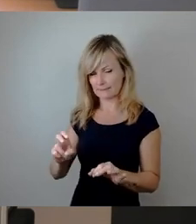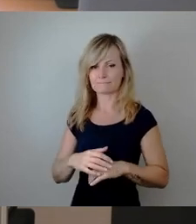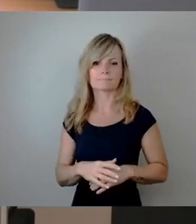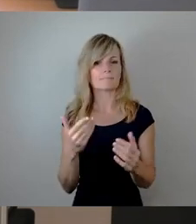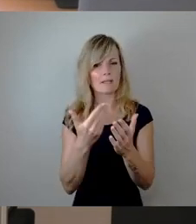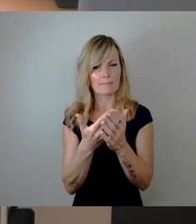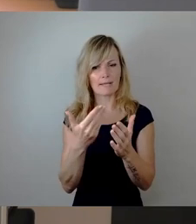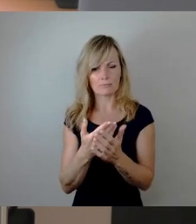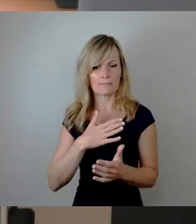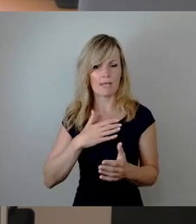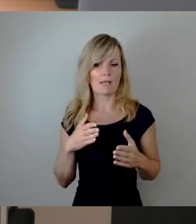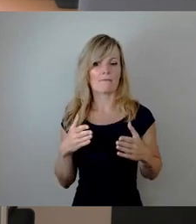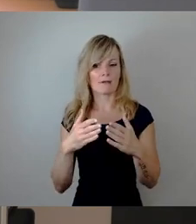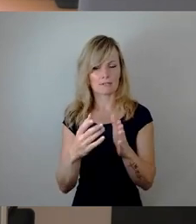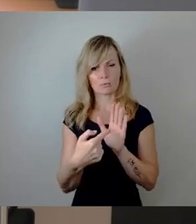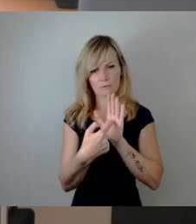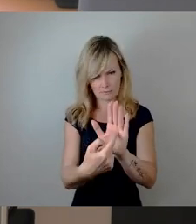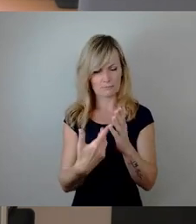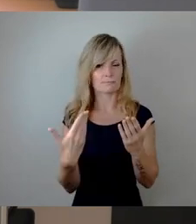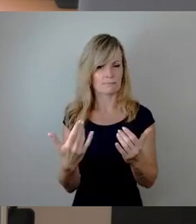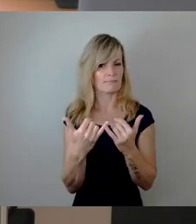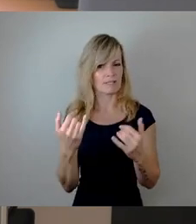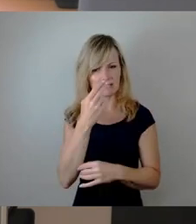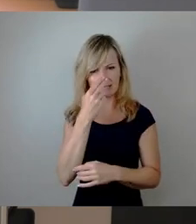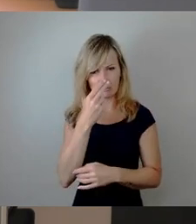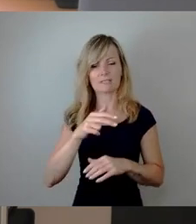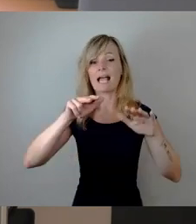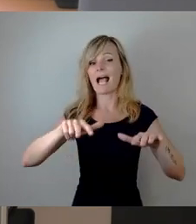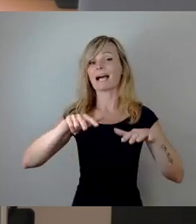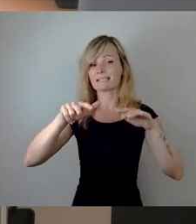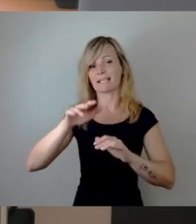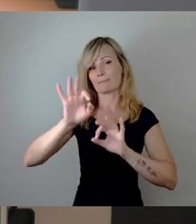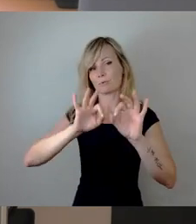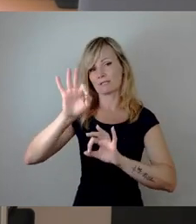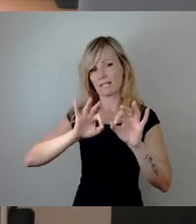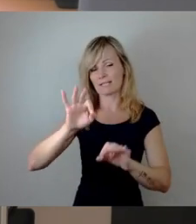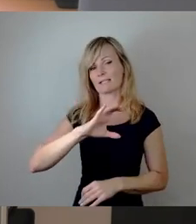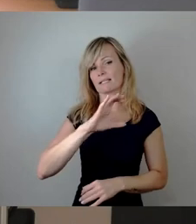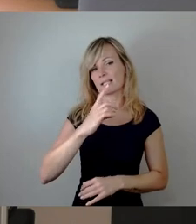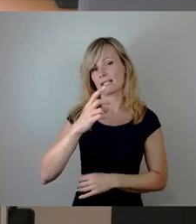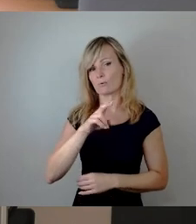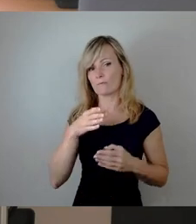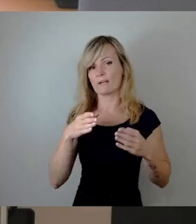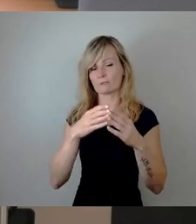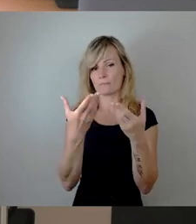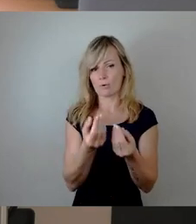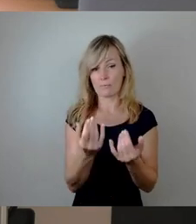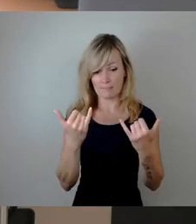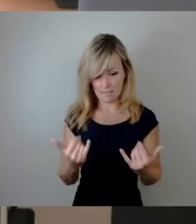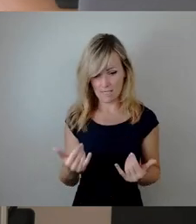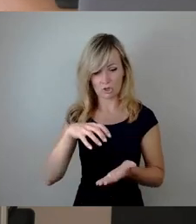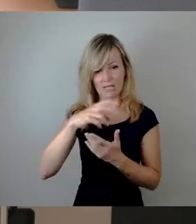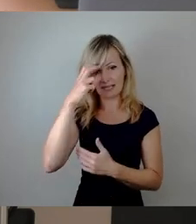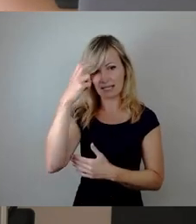Fraktion darstellen. 18 Prozent hat die CDU-Fraktion erhalten und sitzt hier im Rat mit